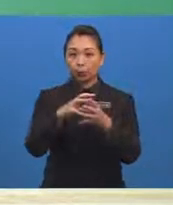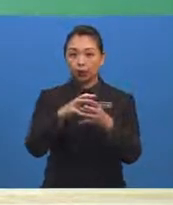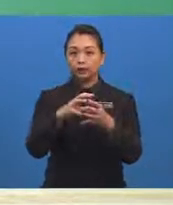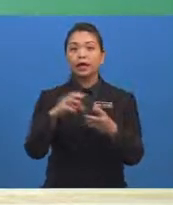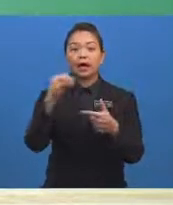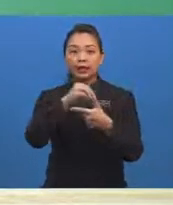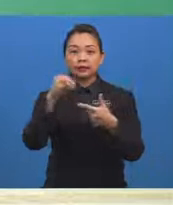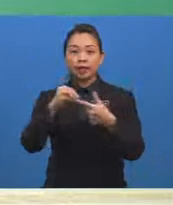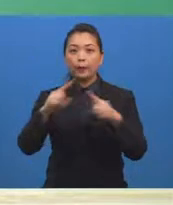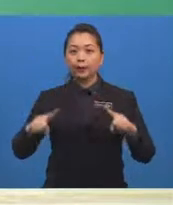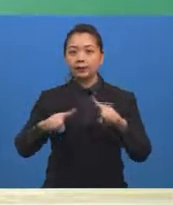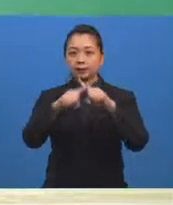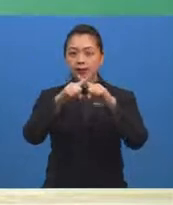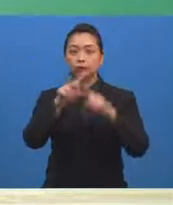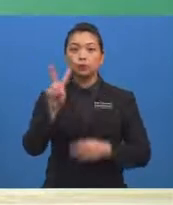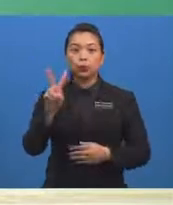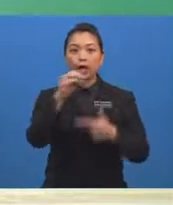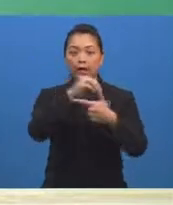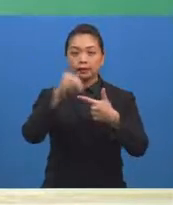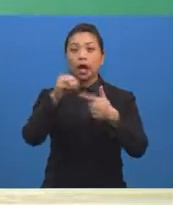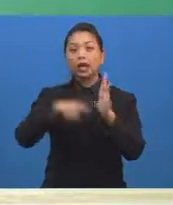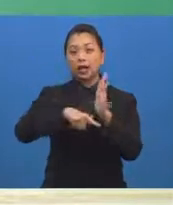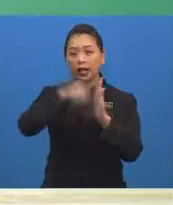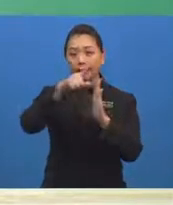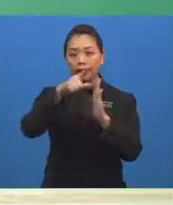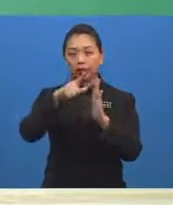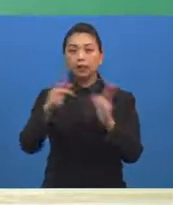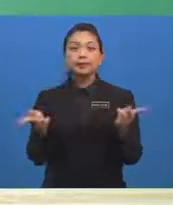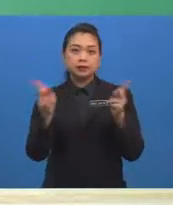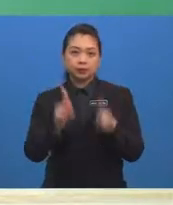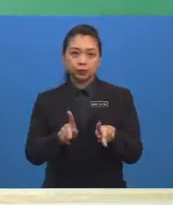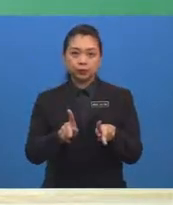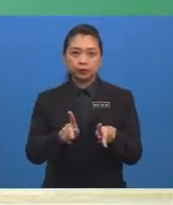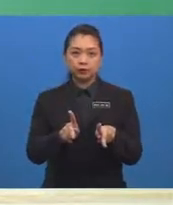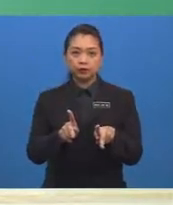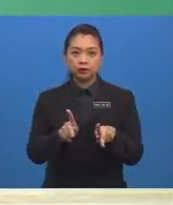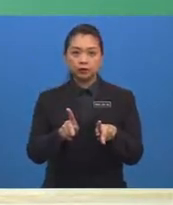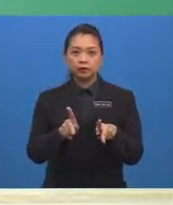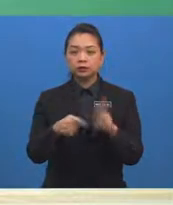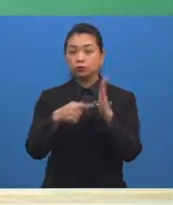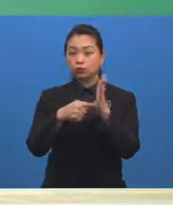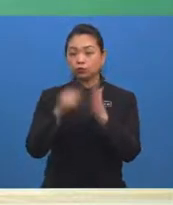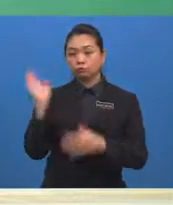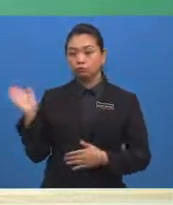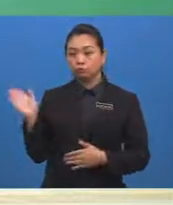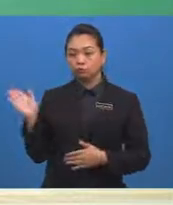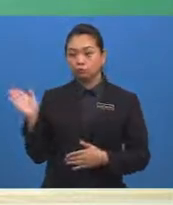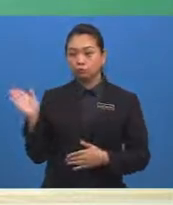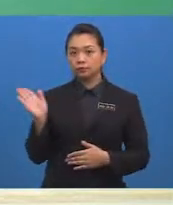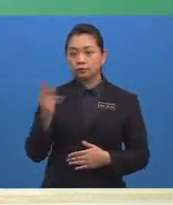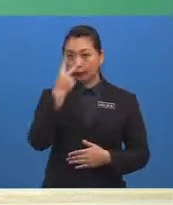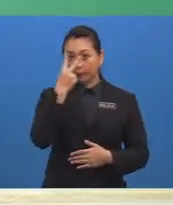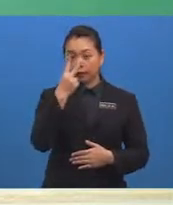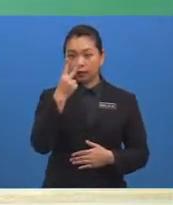persilangan dua atau lebih peristiwa Paparan menunjukkan simbol yang